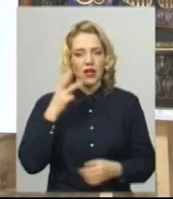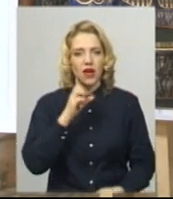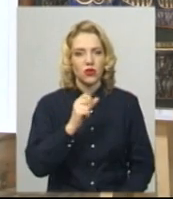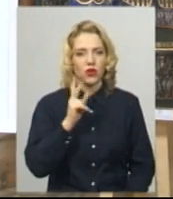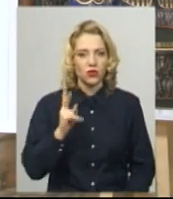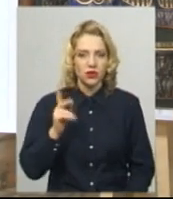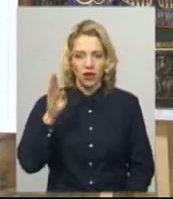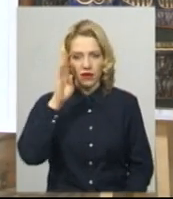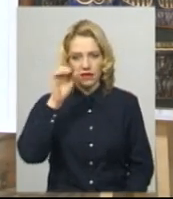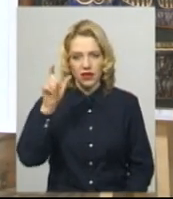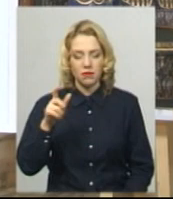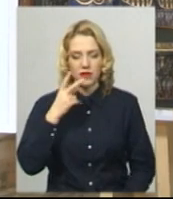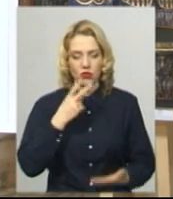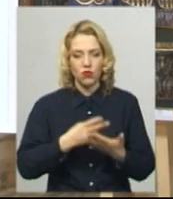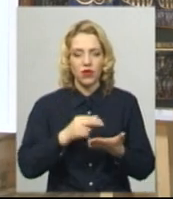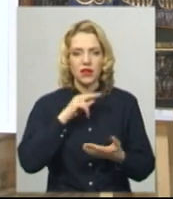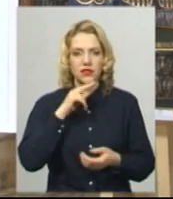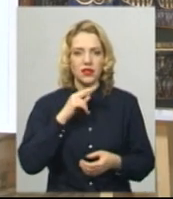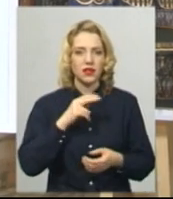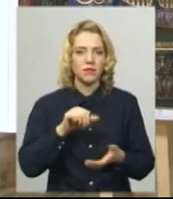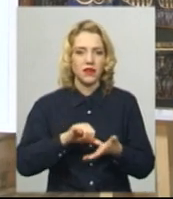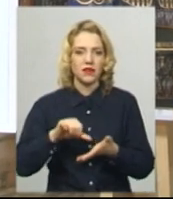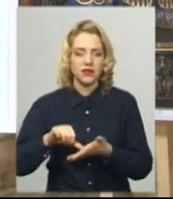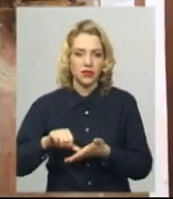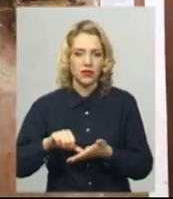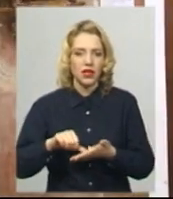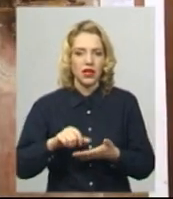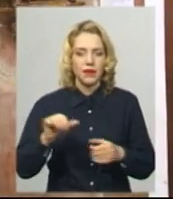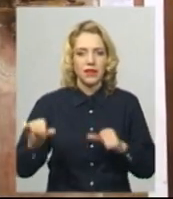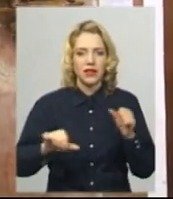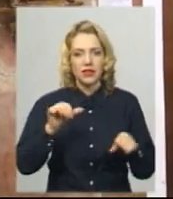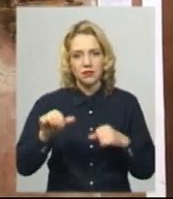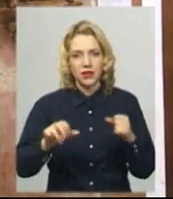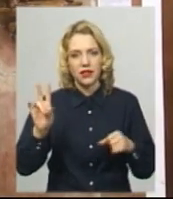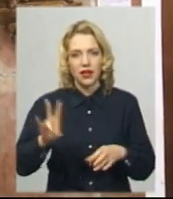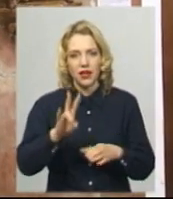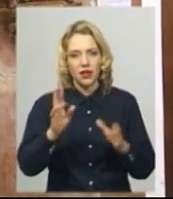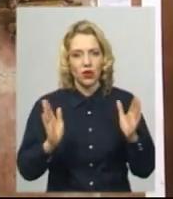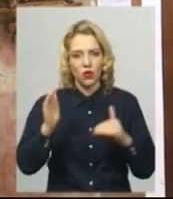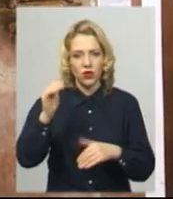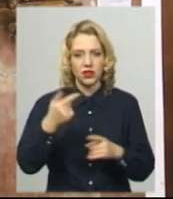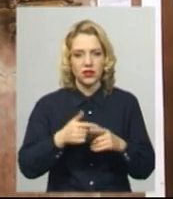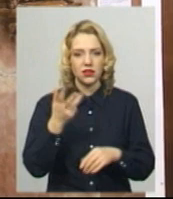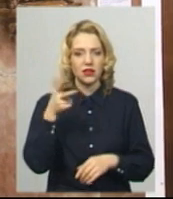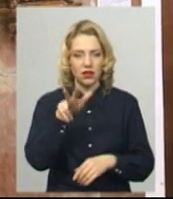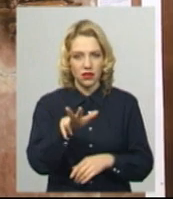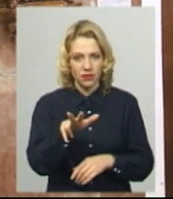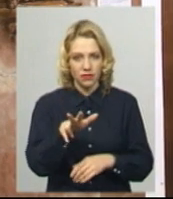представляє наші увазі глядачі врізблені ікони. Їх на виставці три. Це